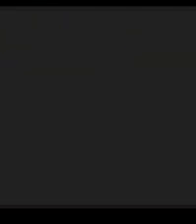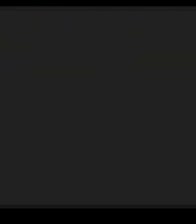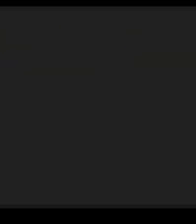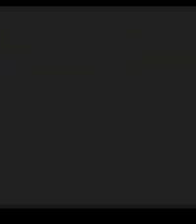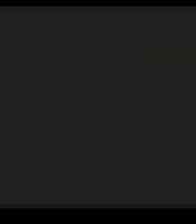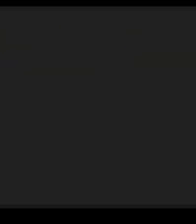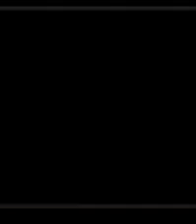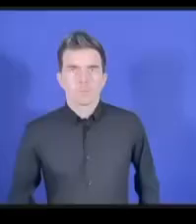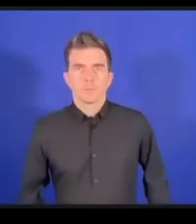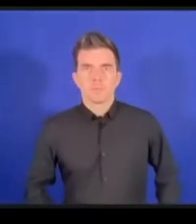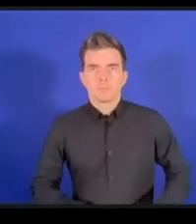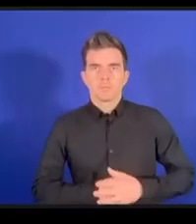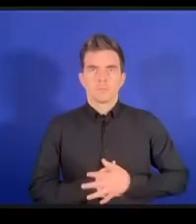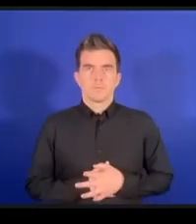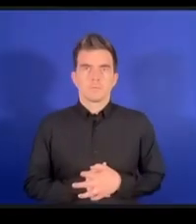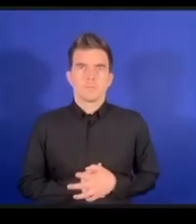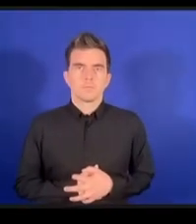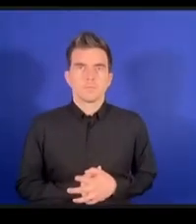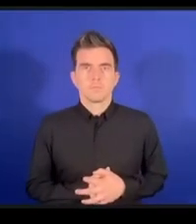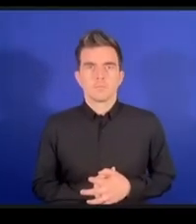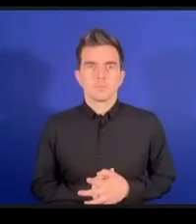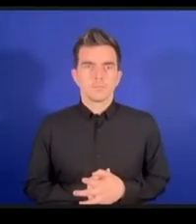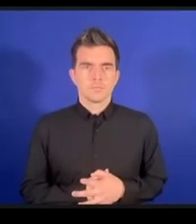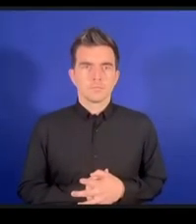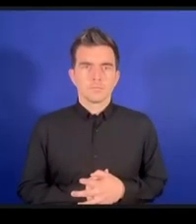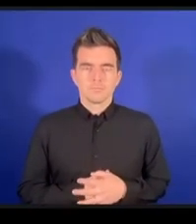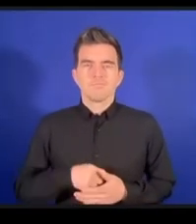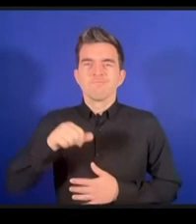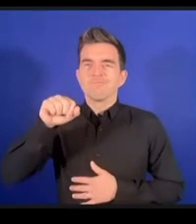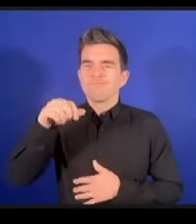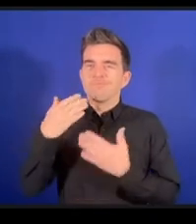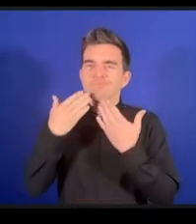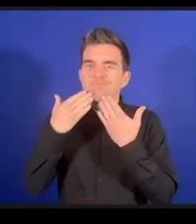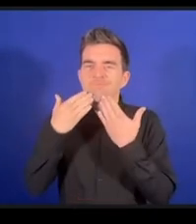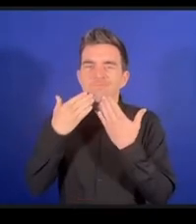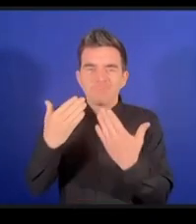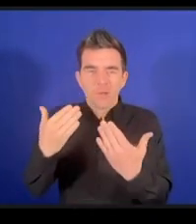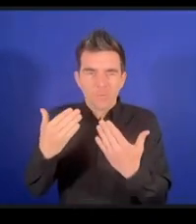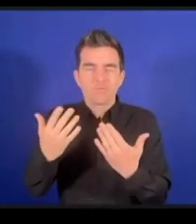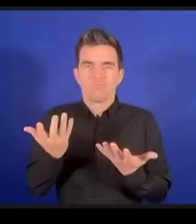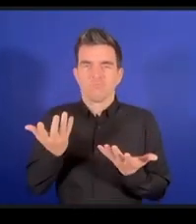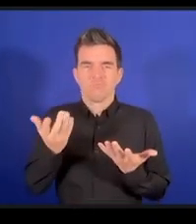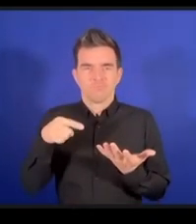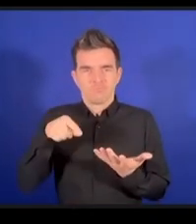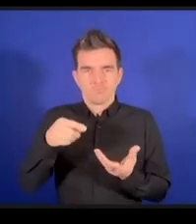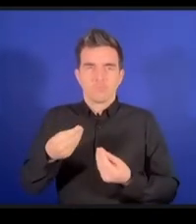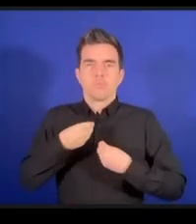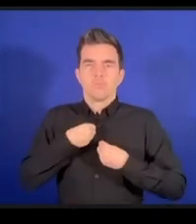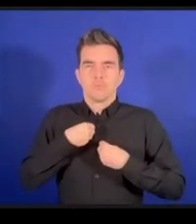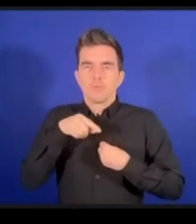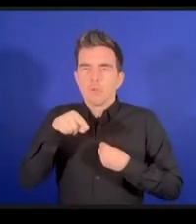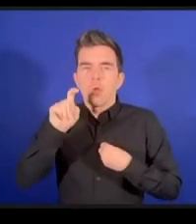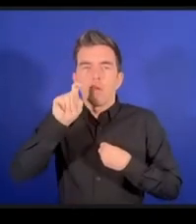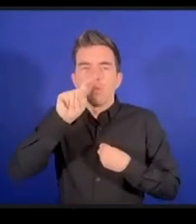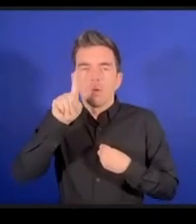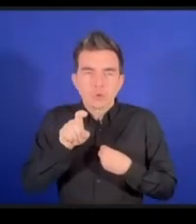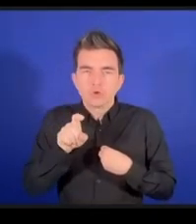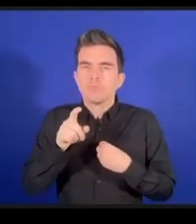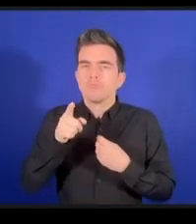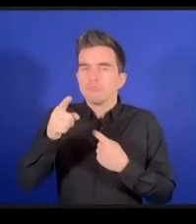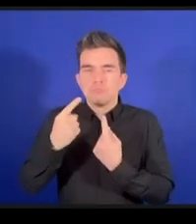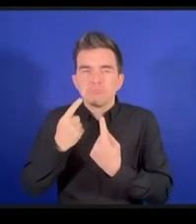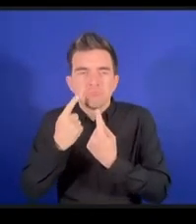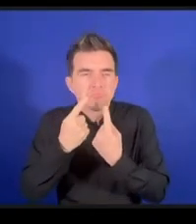このような機会をいただきましてありがたく思っています今のご質問はアクセスビリティと障害についての